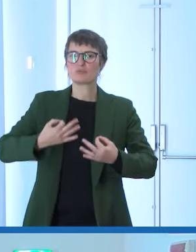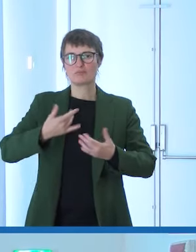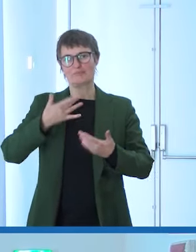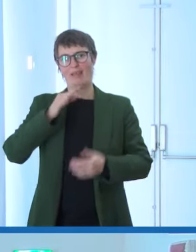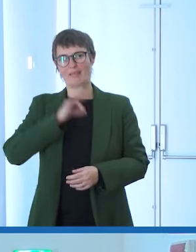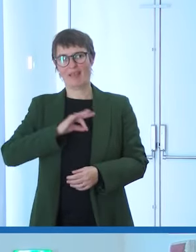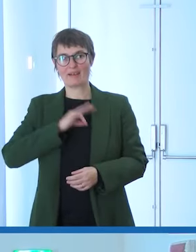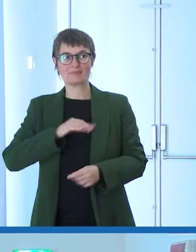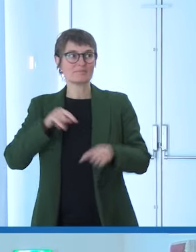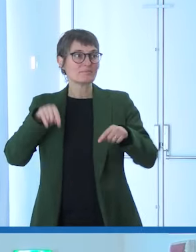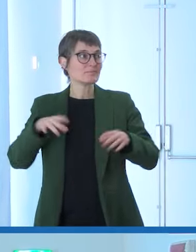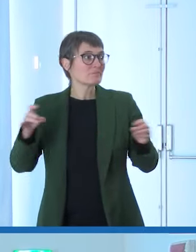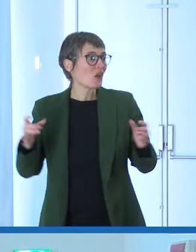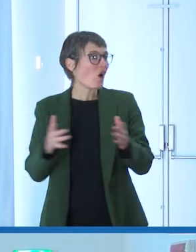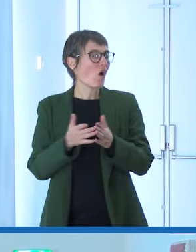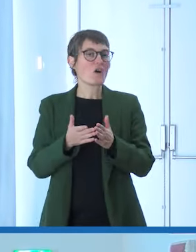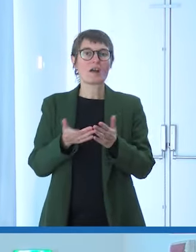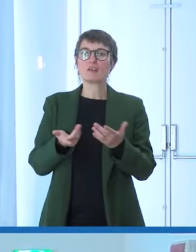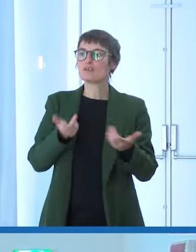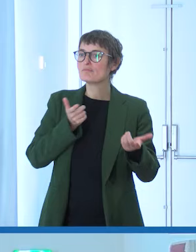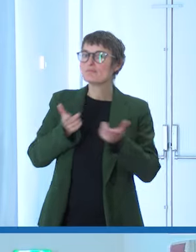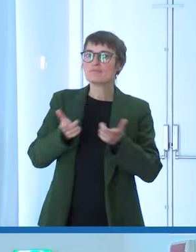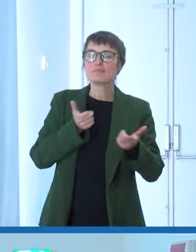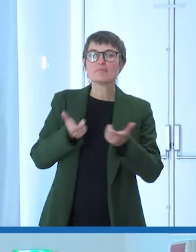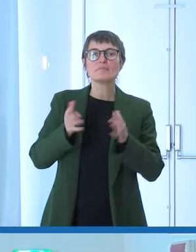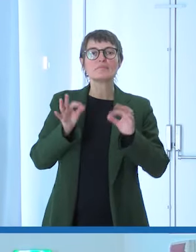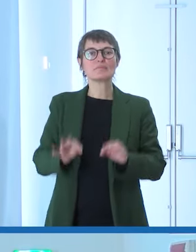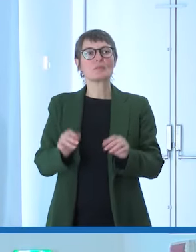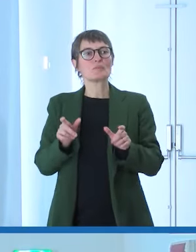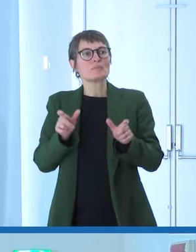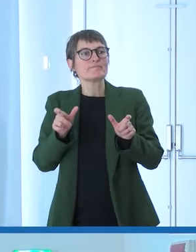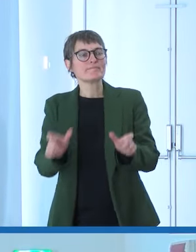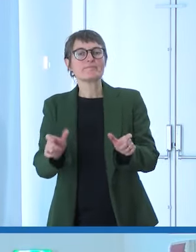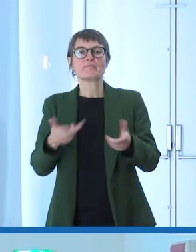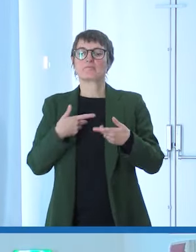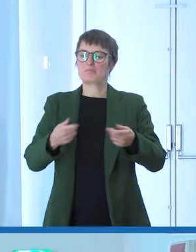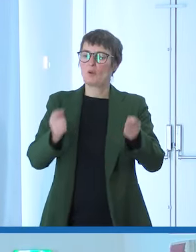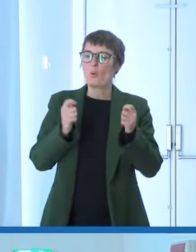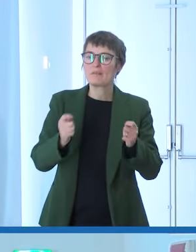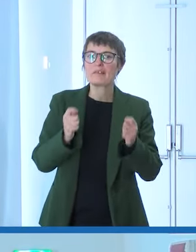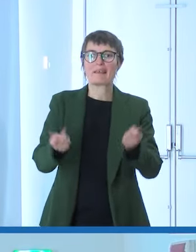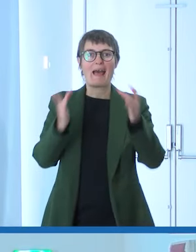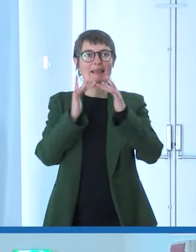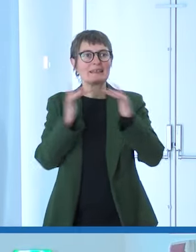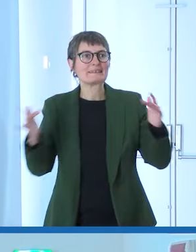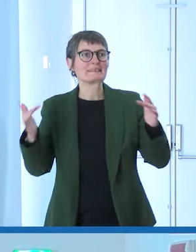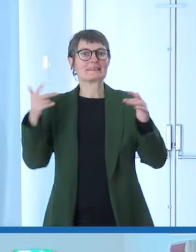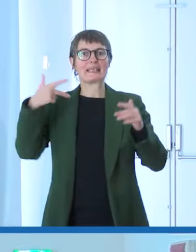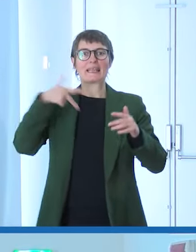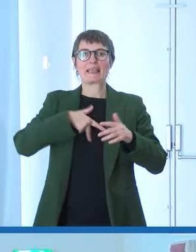parlare di come i nostri mezzi di comunicazione, dalla tv ai quotidiani, ai siti, ai social,